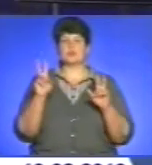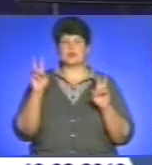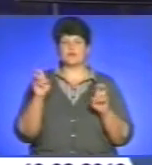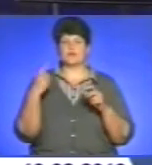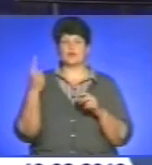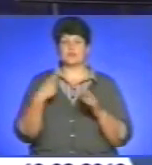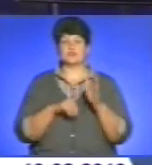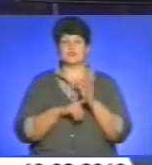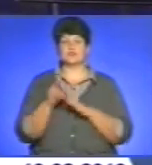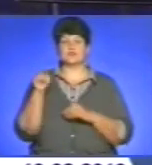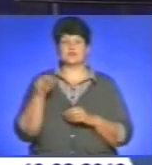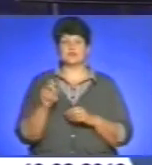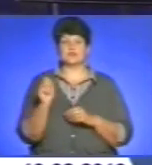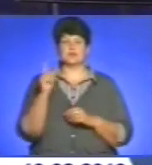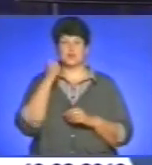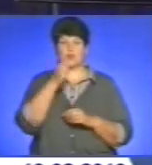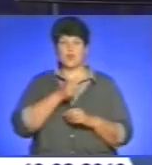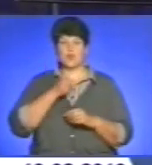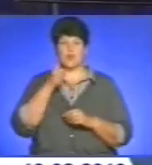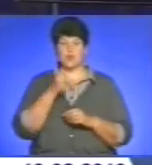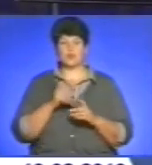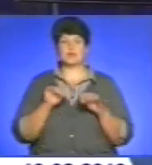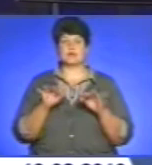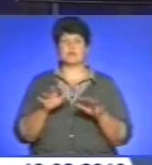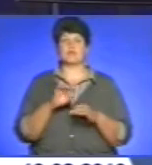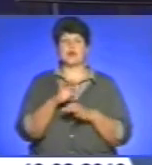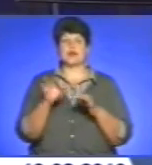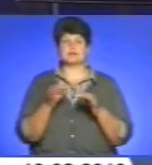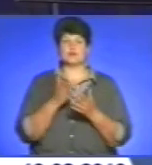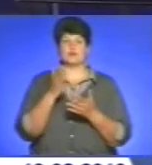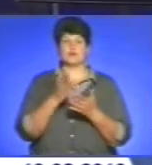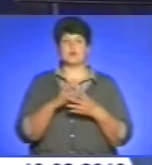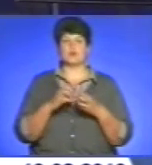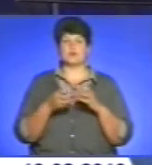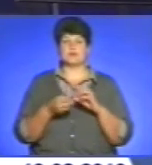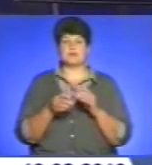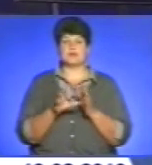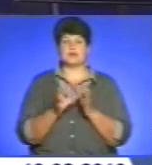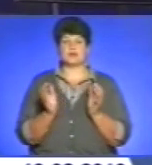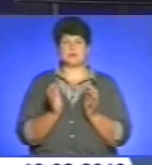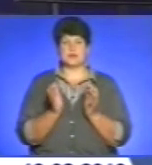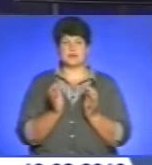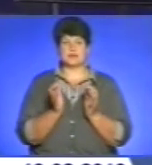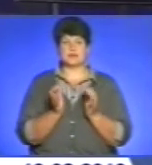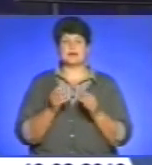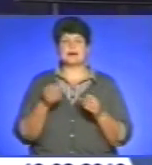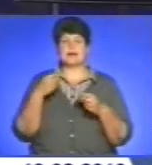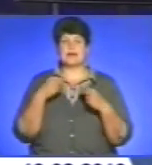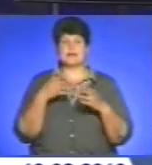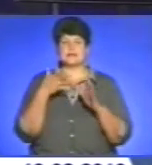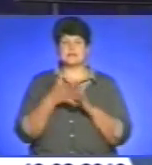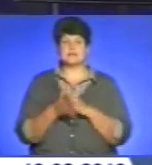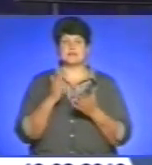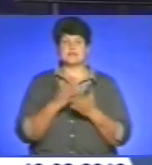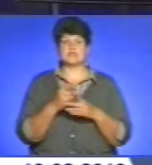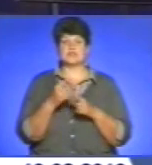області, починаючи з 2011 року, діє проект спрямований на проблему енергозбереження. Реалізація відбувається через